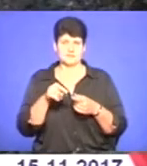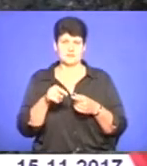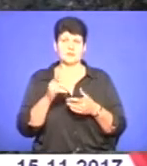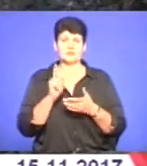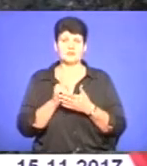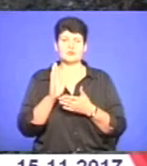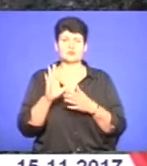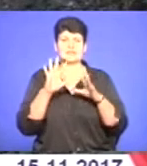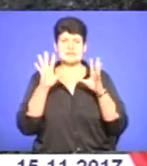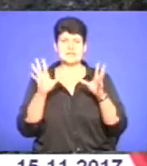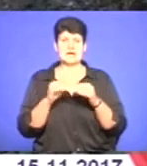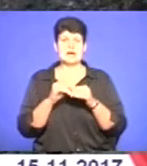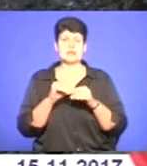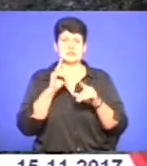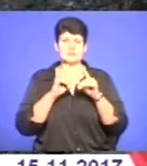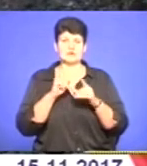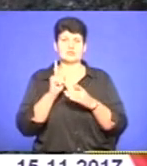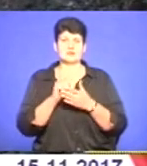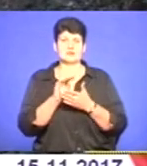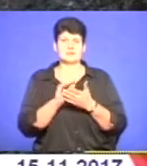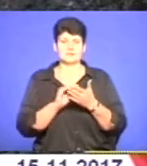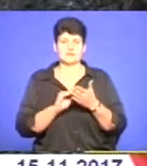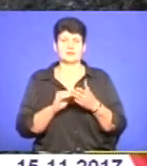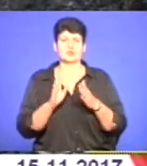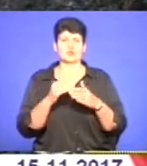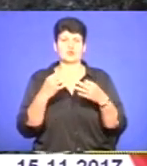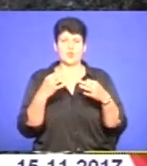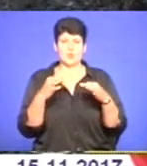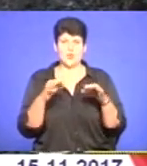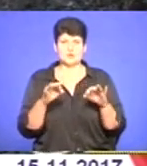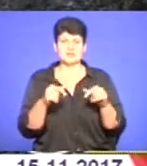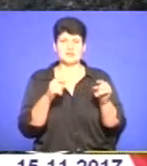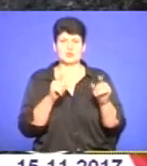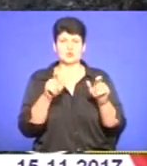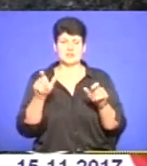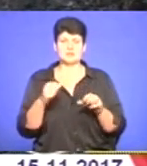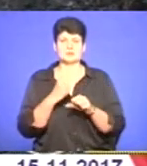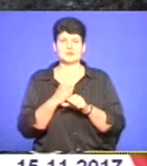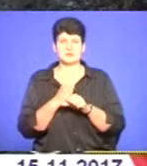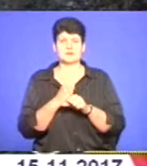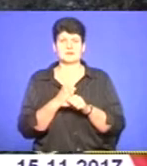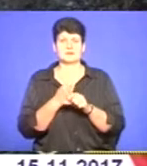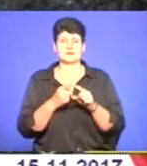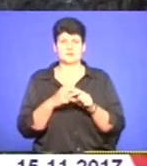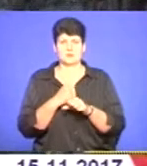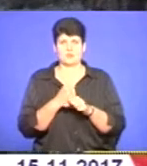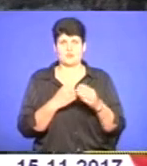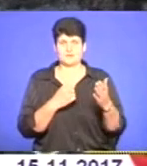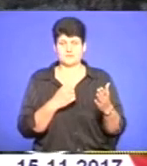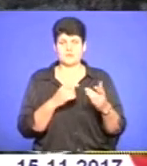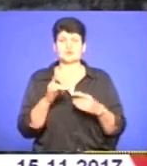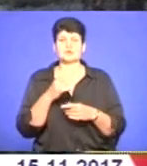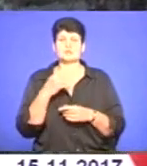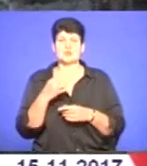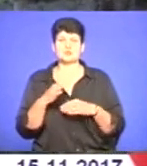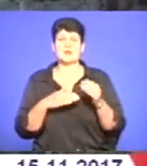збори загальні, і протоколом зборів загальних має надано бути дозвіл даній особі провести даний вид робіт. Що я скажу